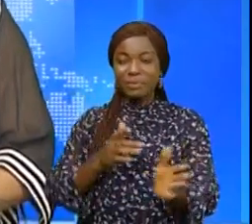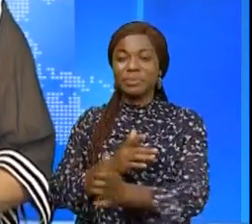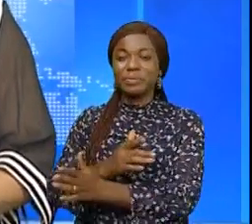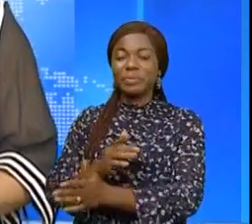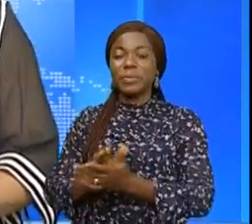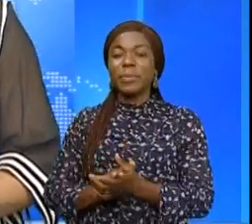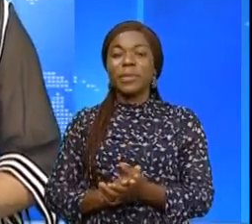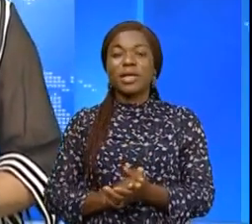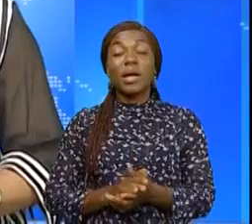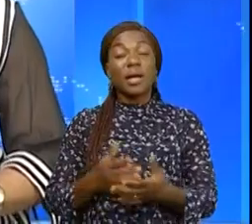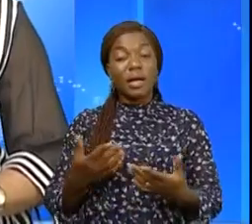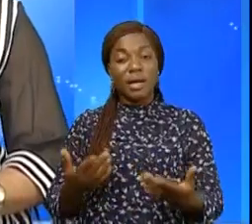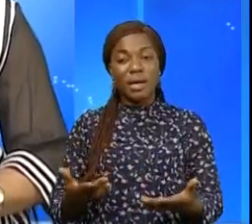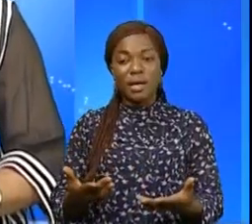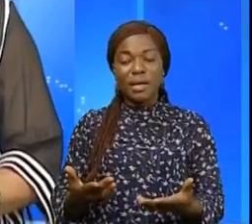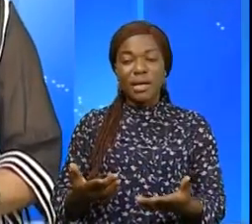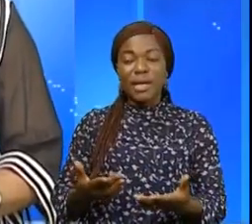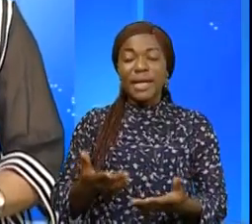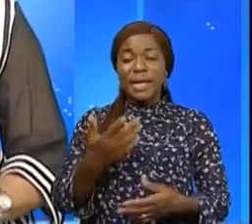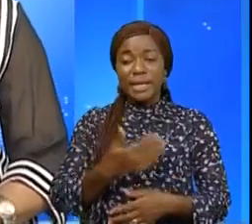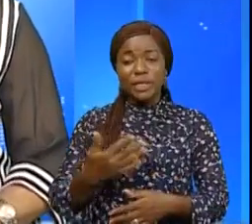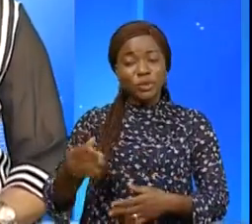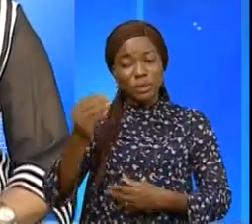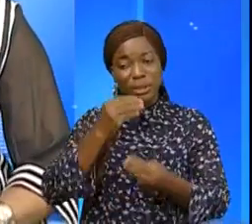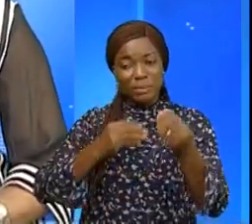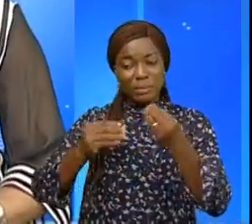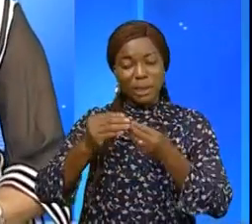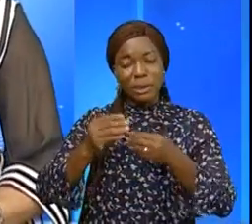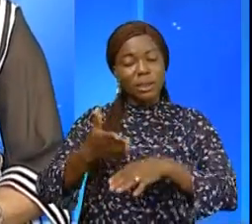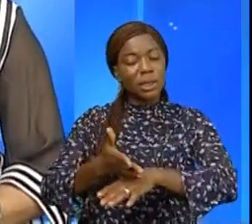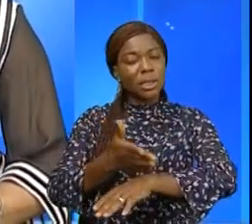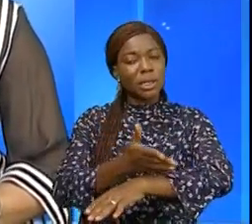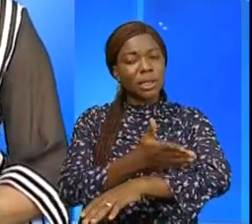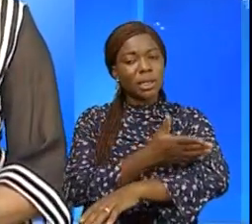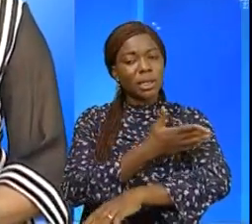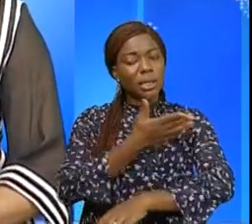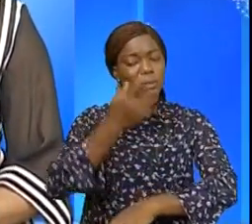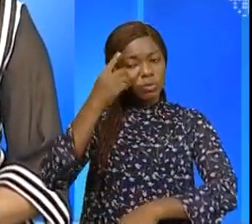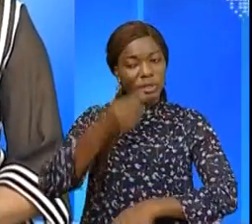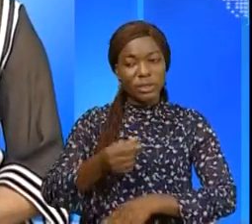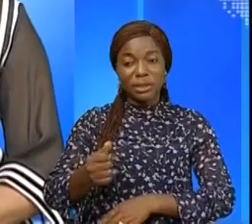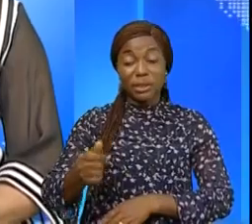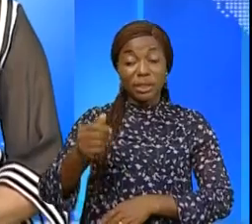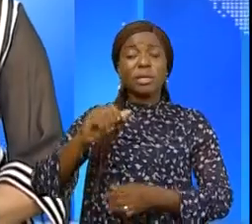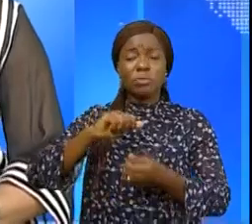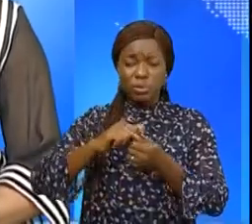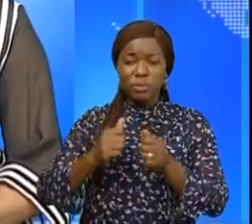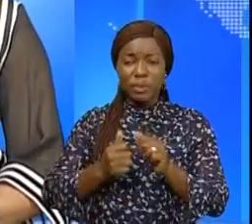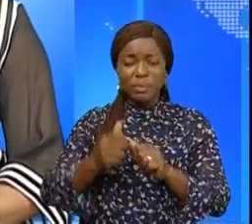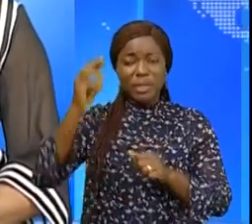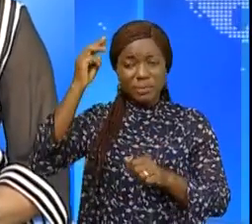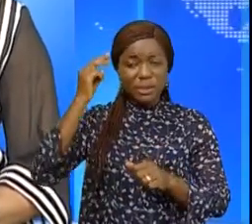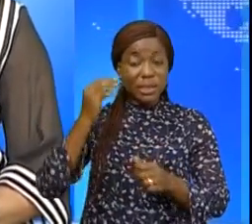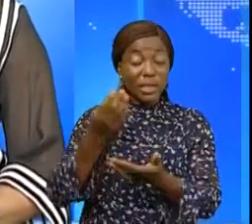Les prix des arrêts alimentaires augmentent au jour les jours. Cette situation préoccupe les ministres de l'économie qui a